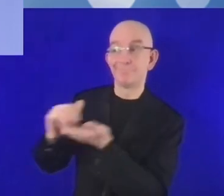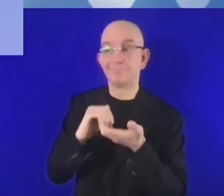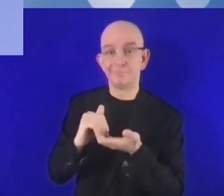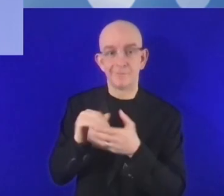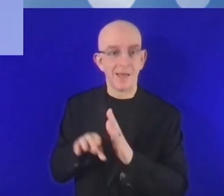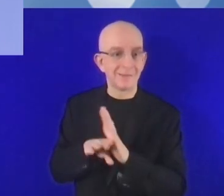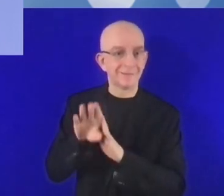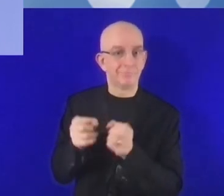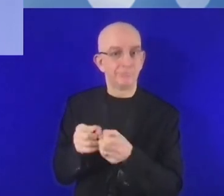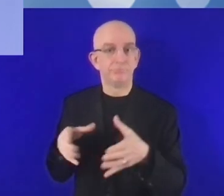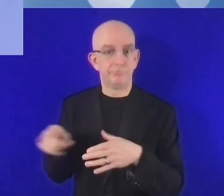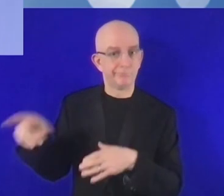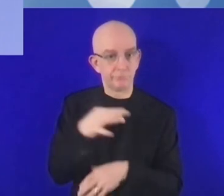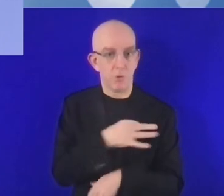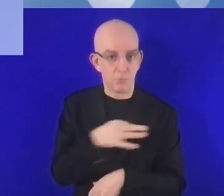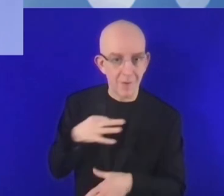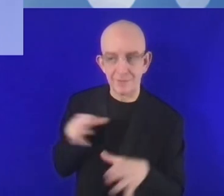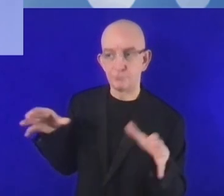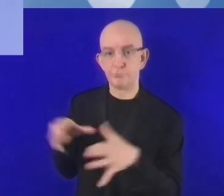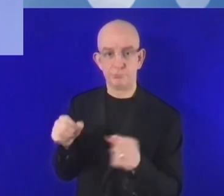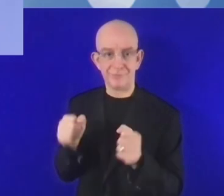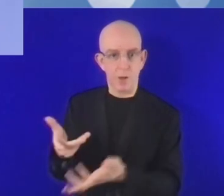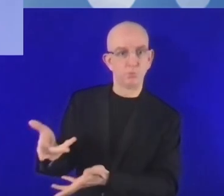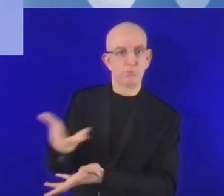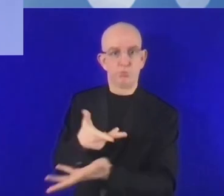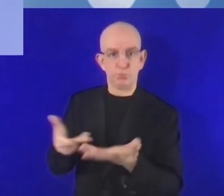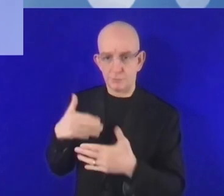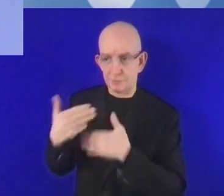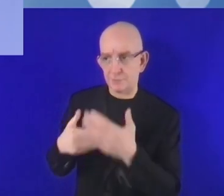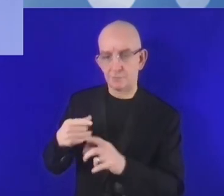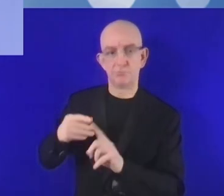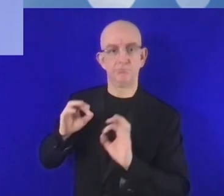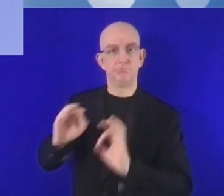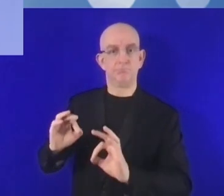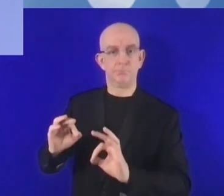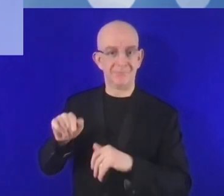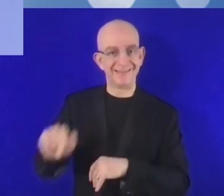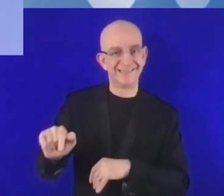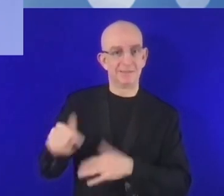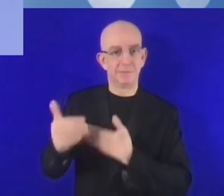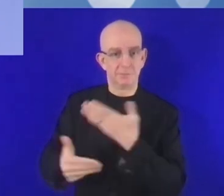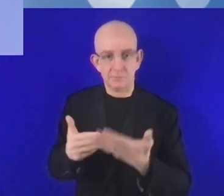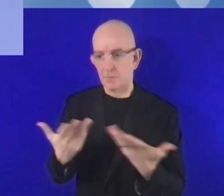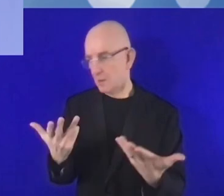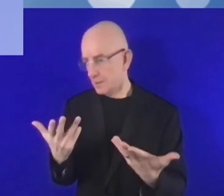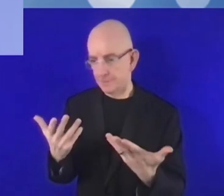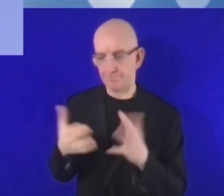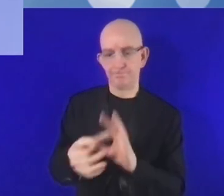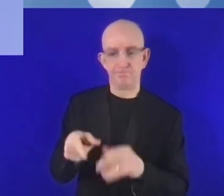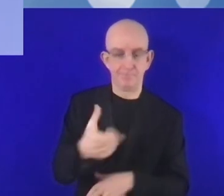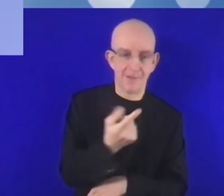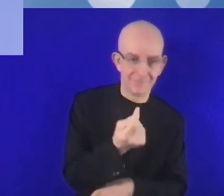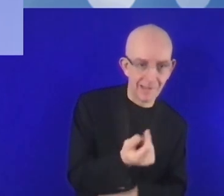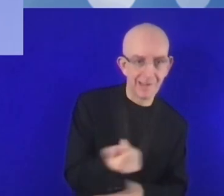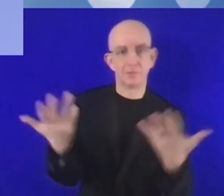القطاع الخاص أن يساهم في تطوير أيضاً القطاع العام. كما أن هناك